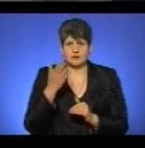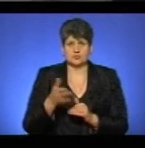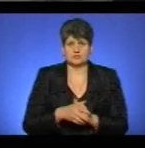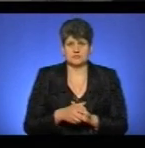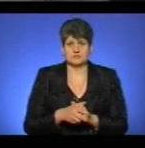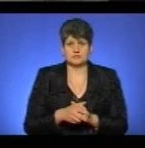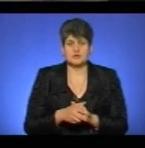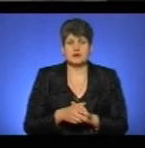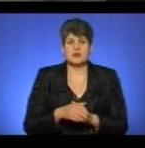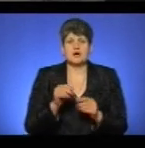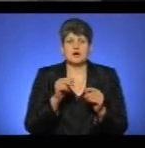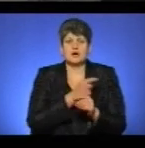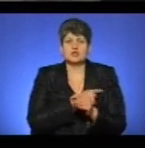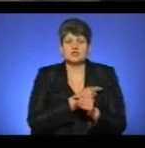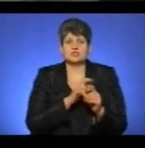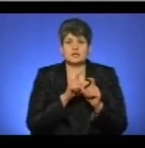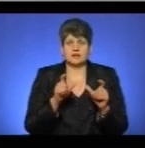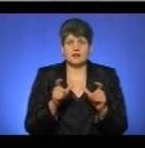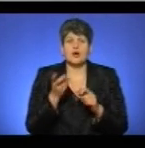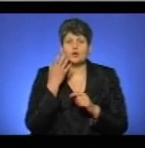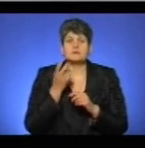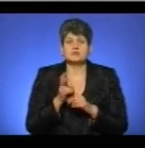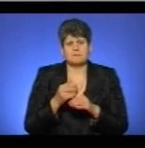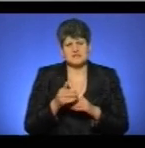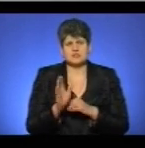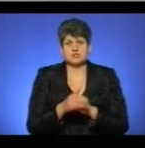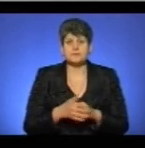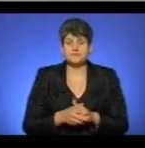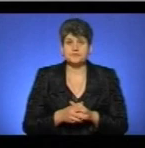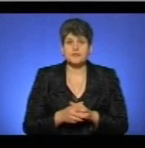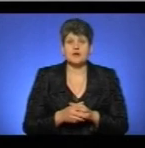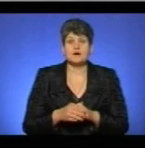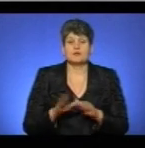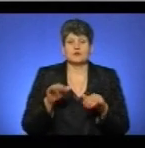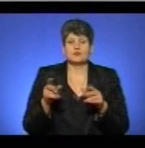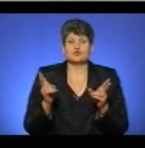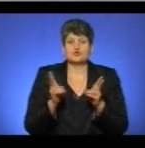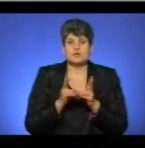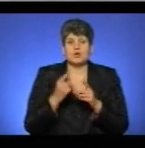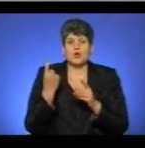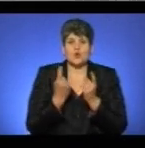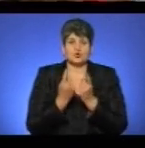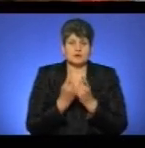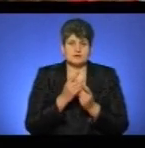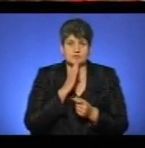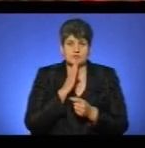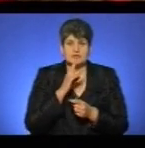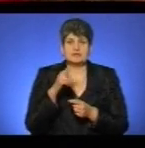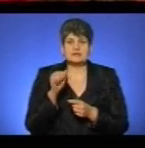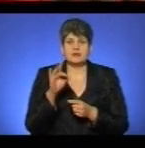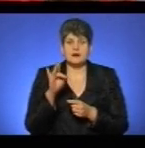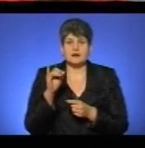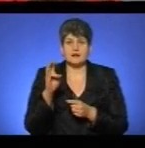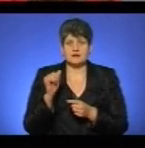А шкільна місочечка коли прийшла? Пізніше вже. У селі ми перестріли однокласницю Даринки, Яну Черемшинську. Дарина була